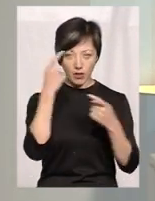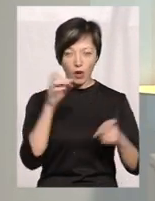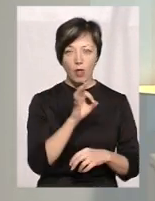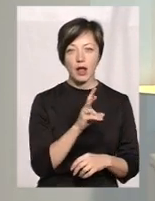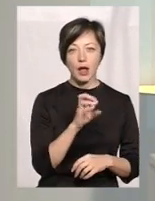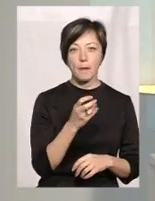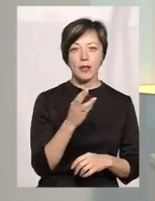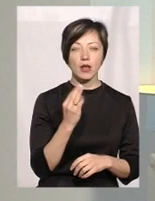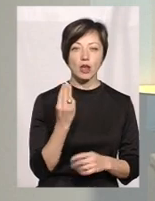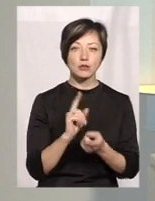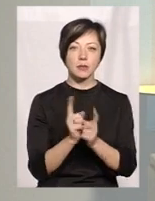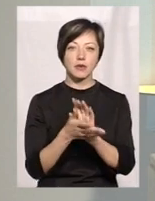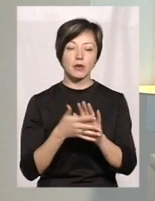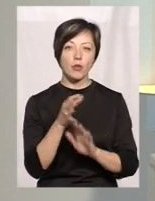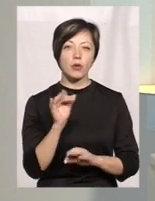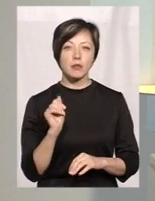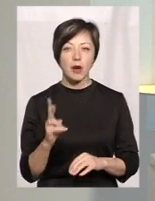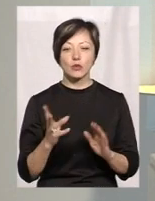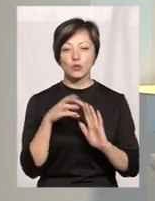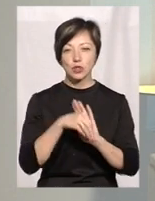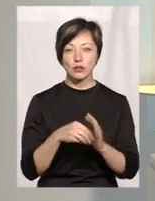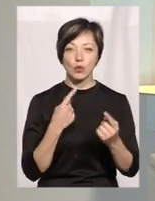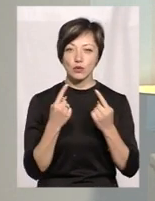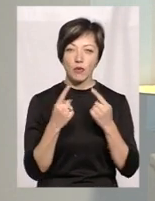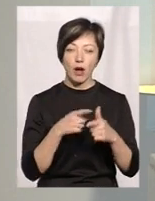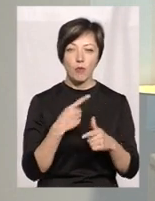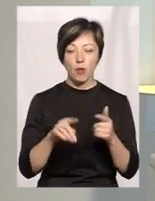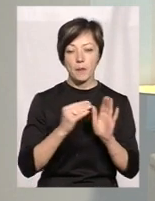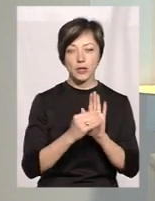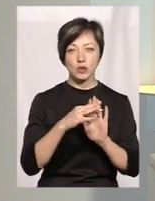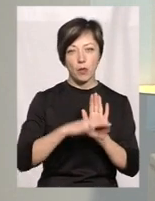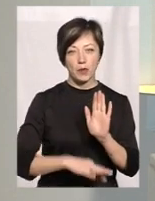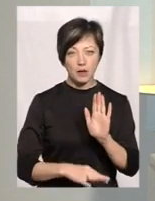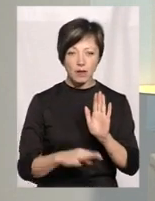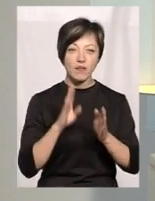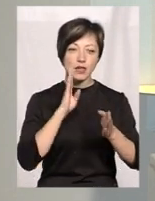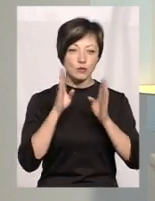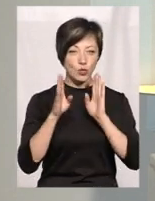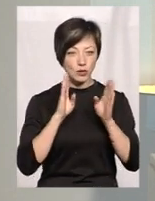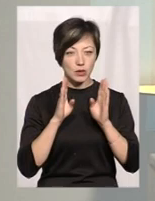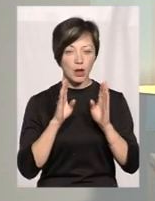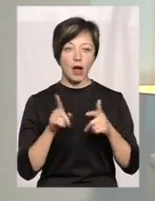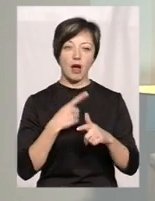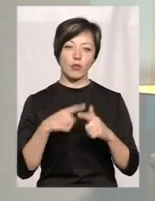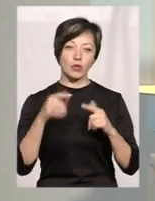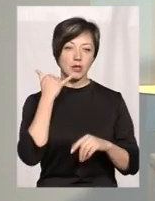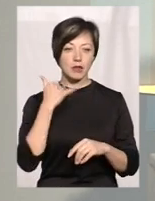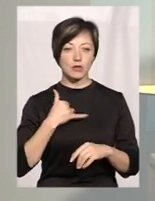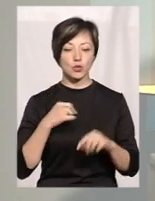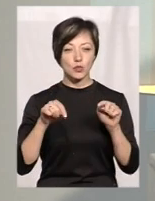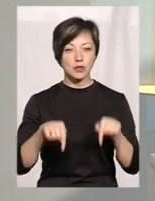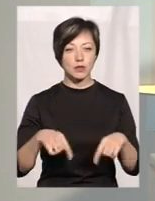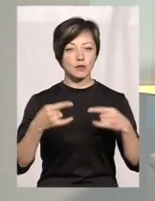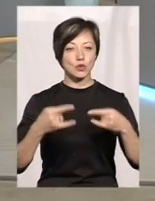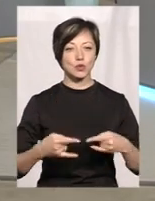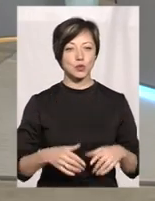Кеміняш із Ольгою Рибак. Долучайтеся до розмови або пишіть коментарі під прямою трансляцією у Фейсбук або телефонуйте нам у студію.